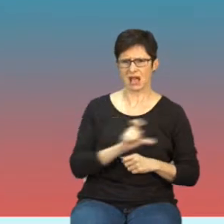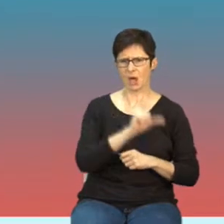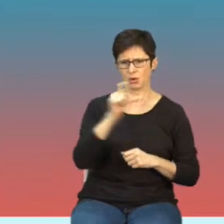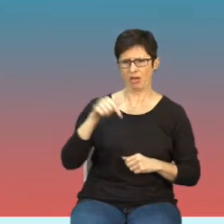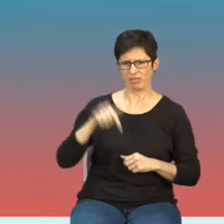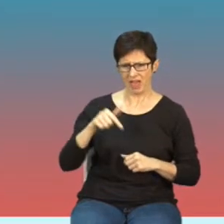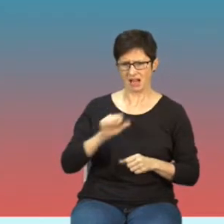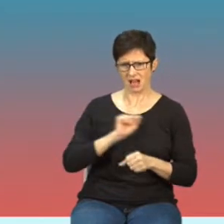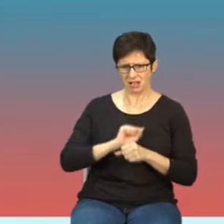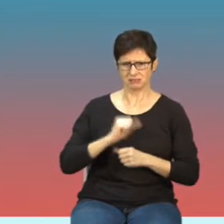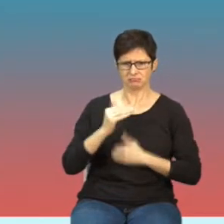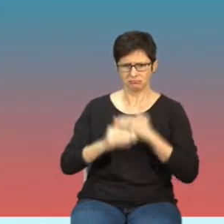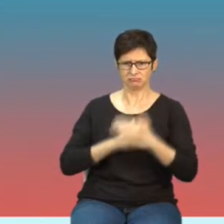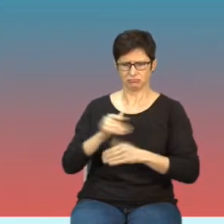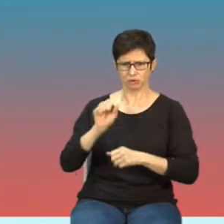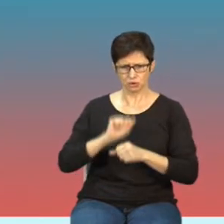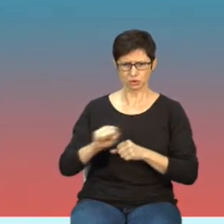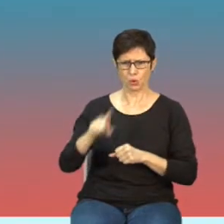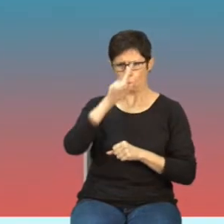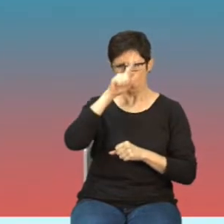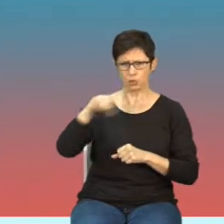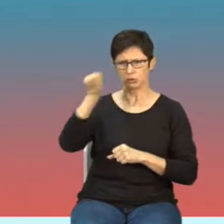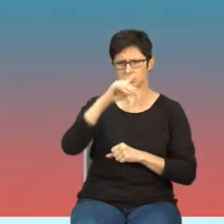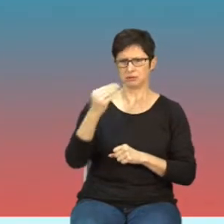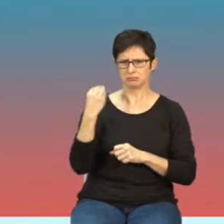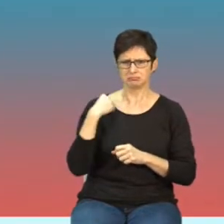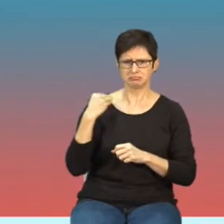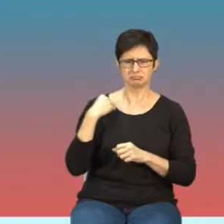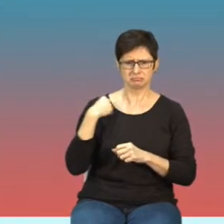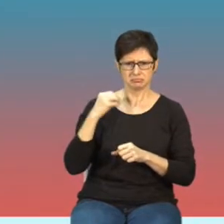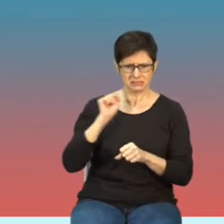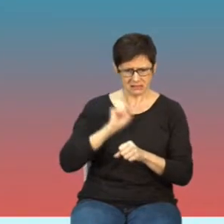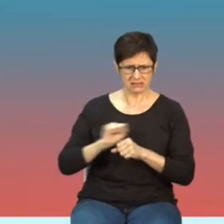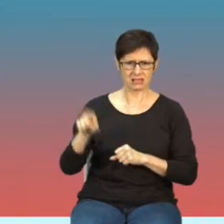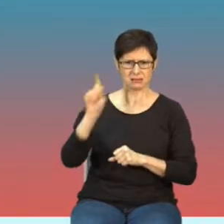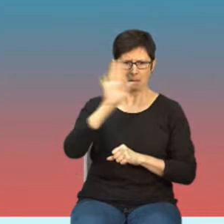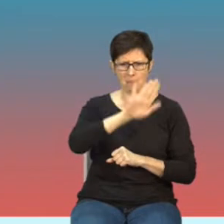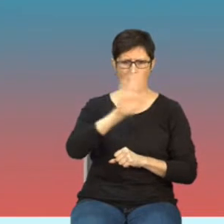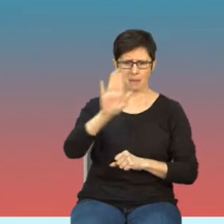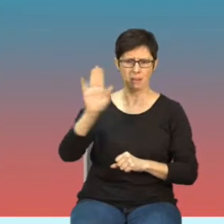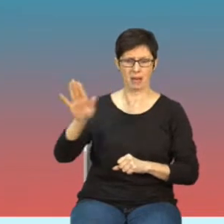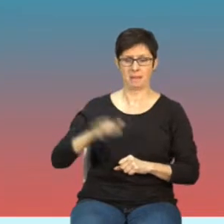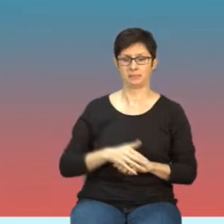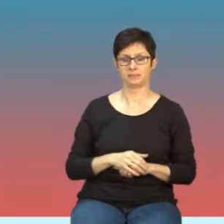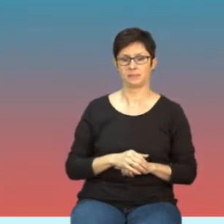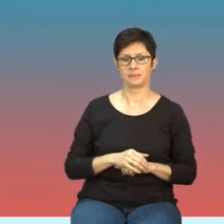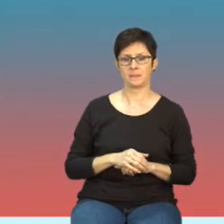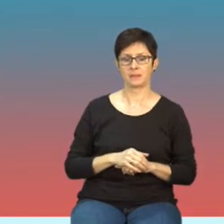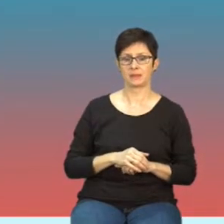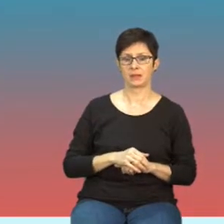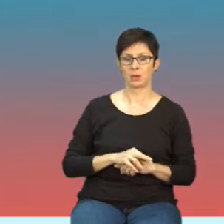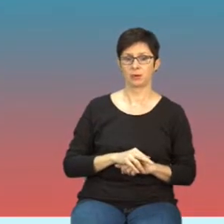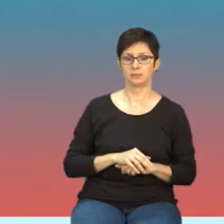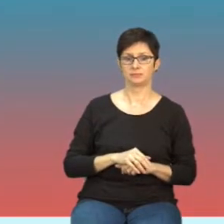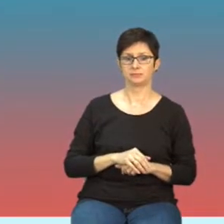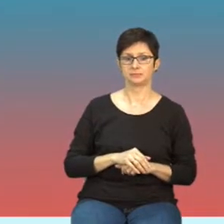powiedzieć, są sygnalizowane. No, gorzej jest z